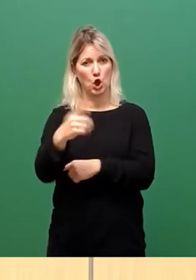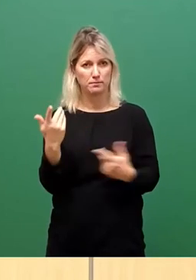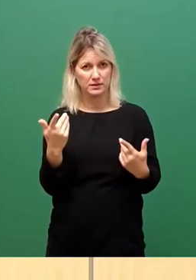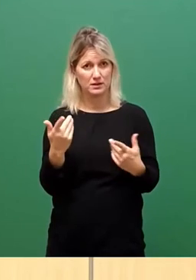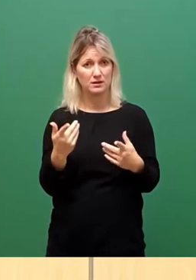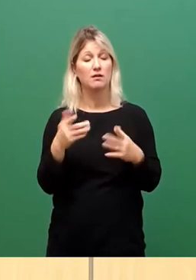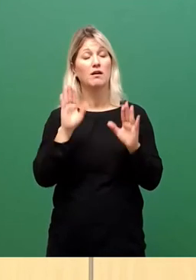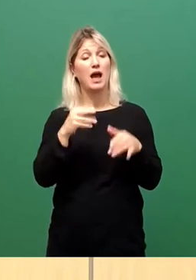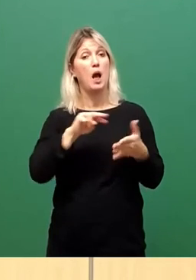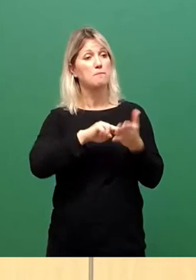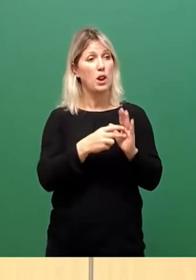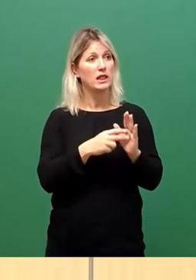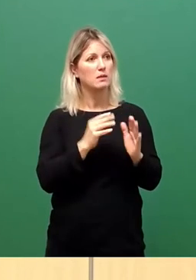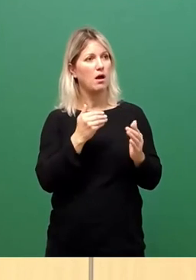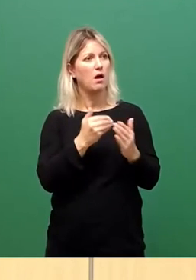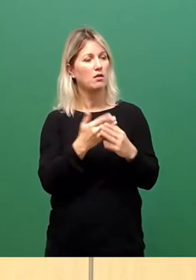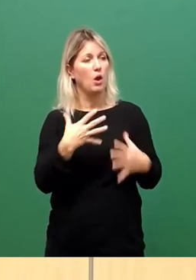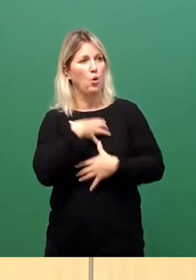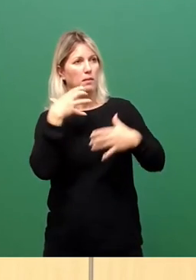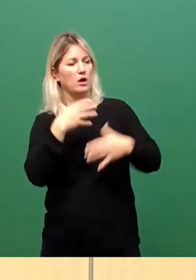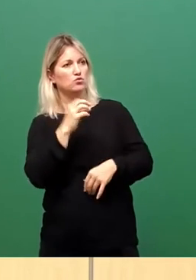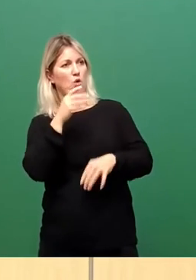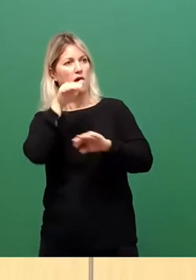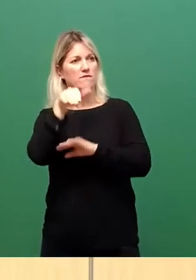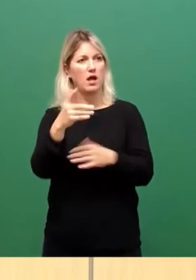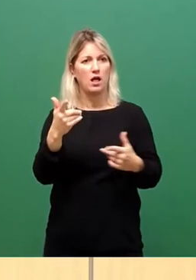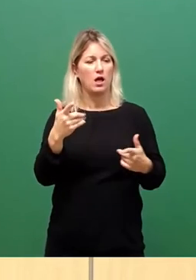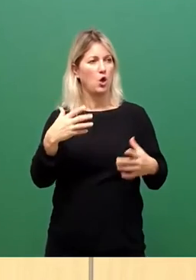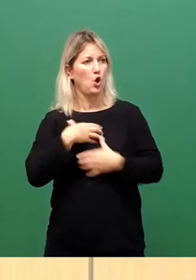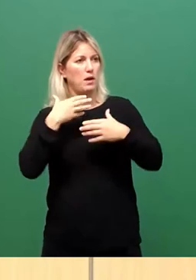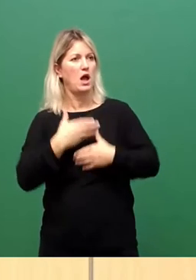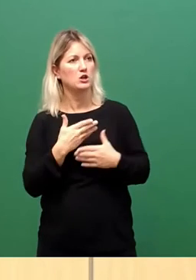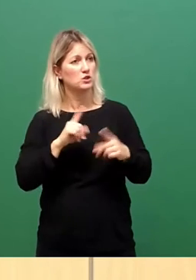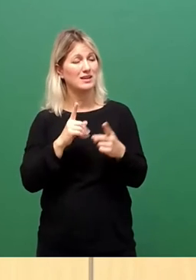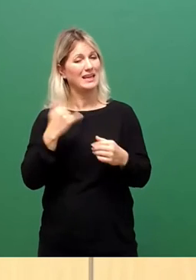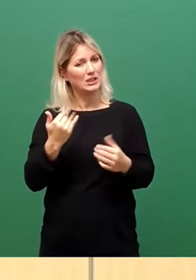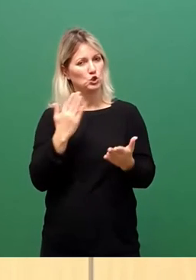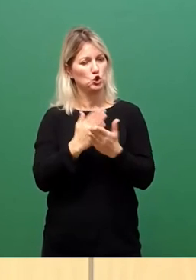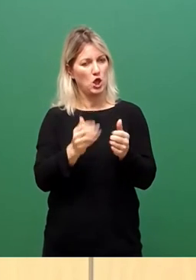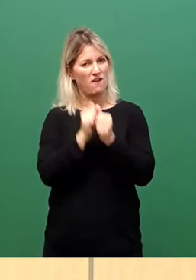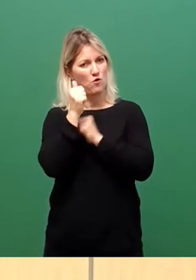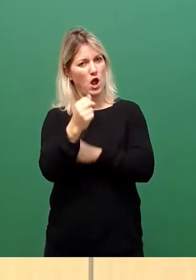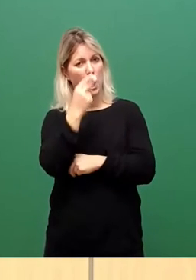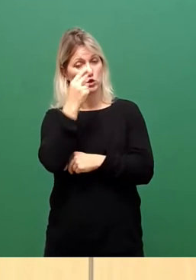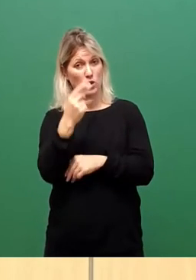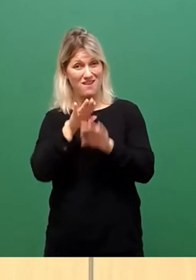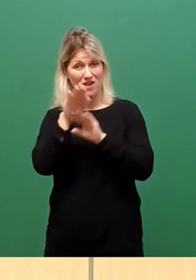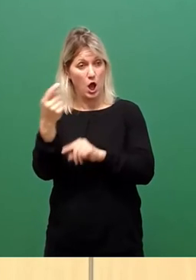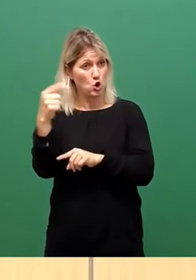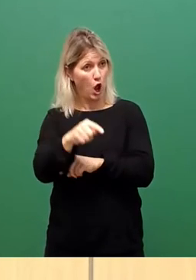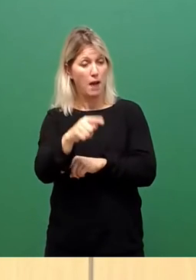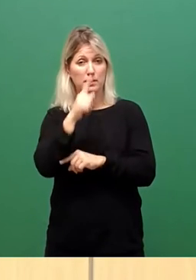überrascht gibt, dass die nächste Welle kommt, sondern wir jetzt schauen, wie wir die Wellen abmildern und brechen können.